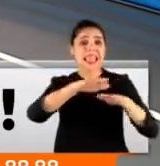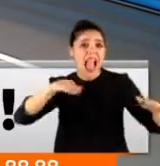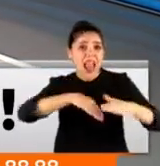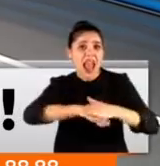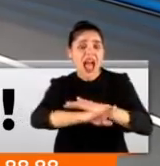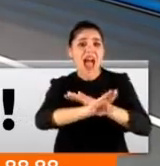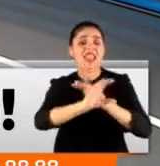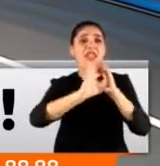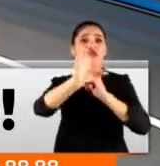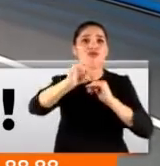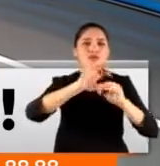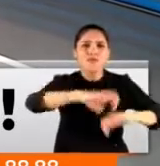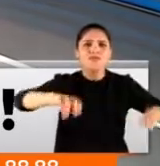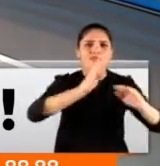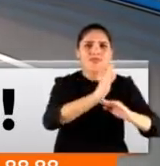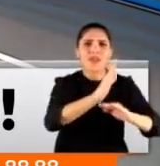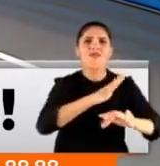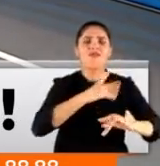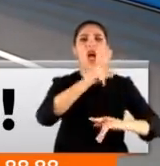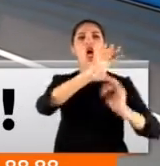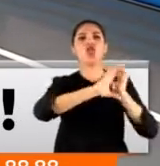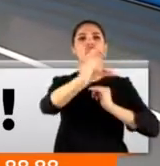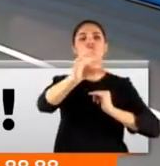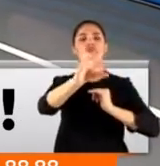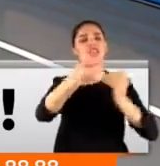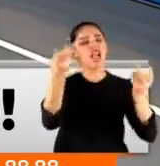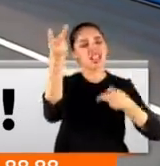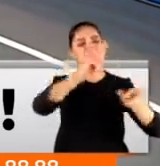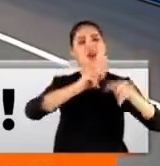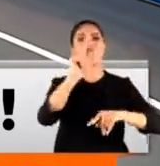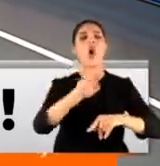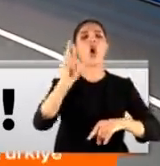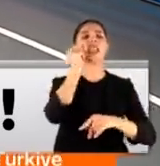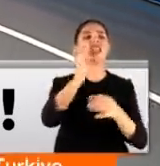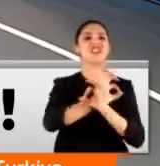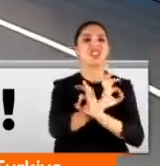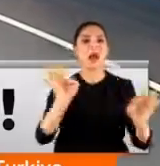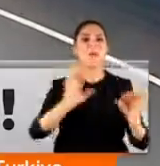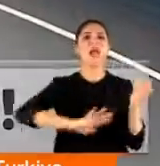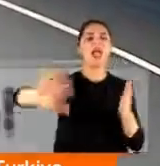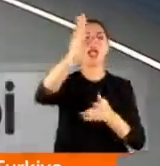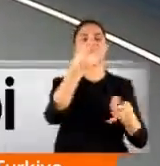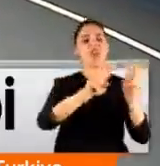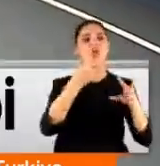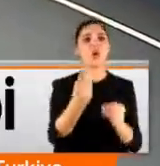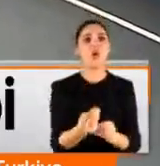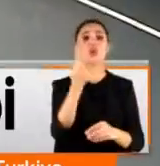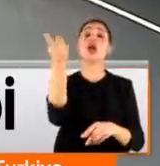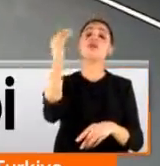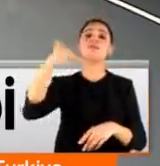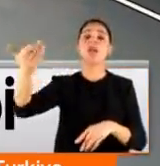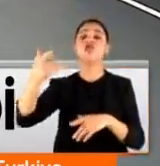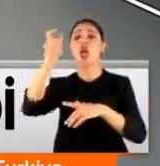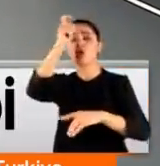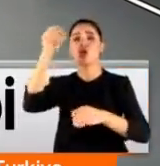ilerlemekti amaçları. Ama kazdıkları o tünel mezarları oldu. Tam 17 kişilerdi. Hepsi öldürüldü. Bir notta yurt